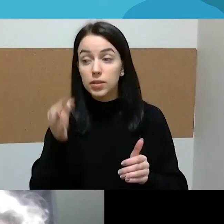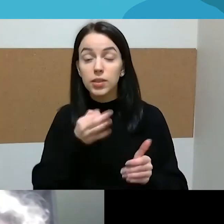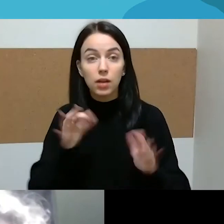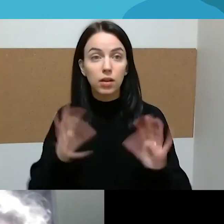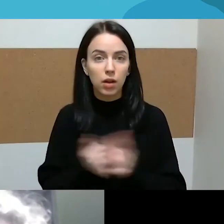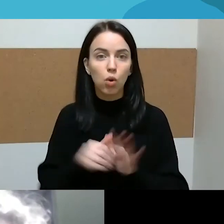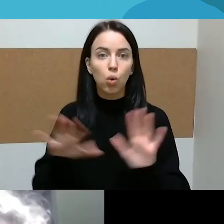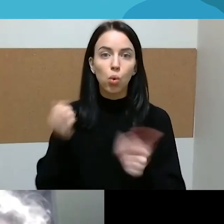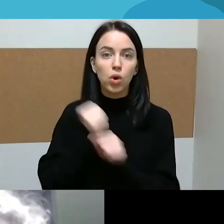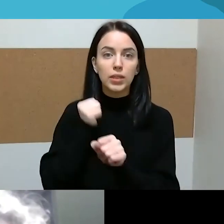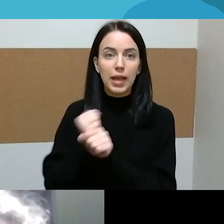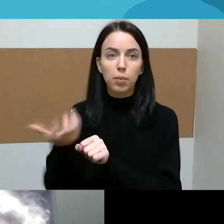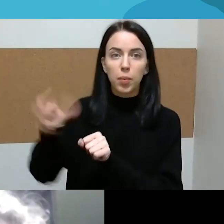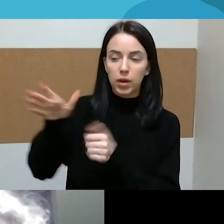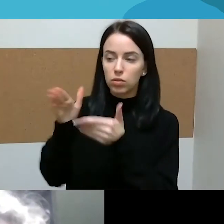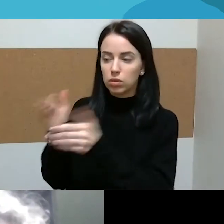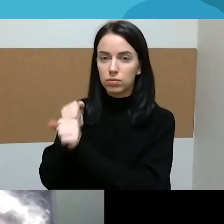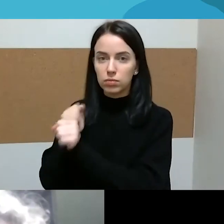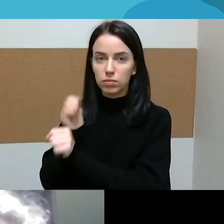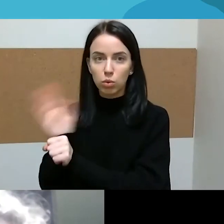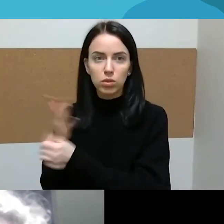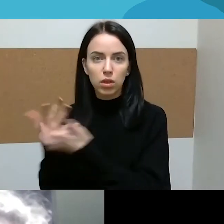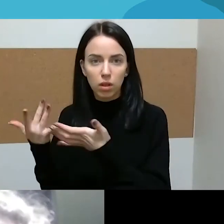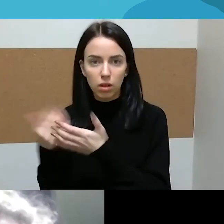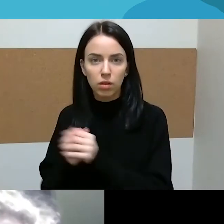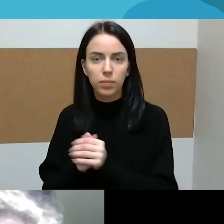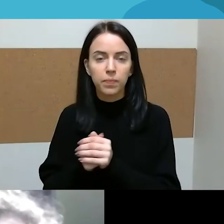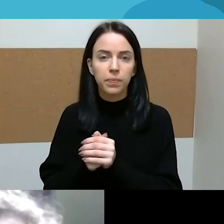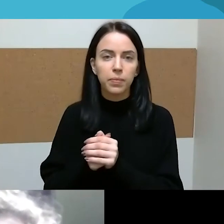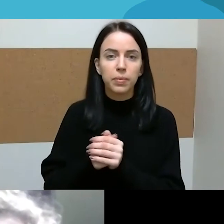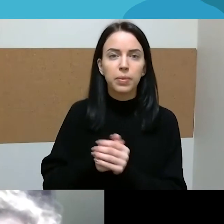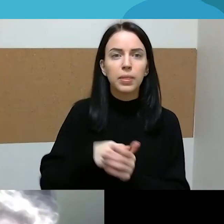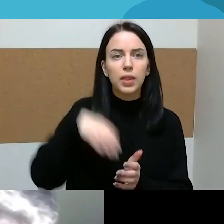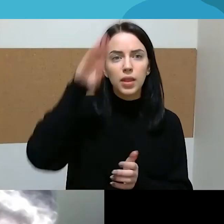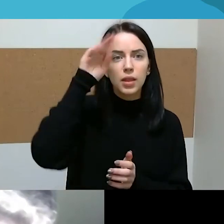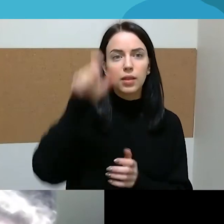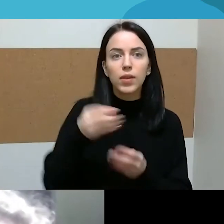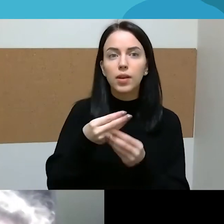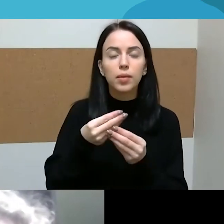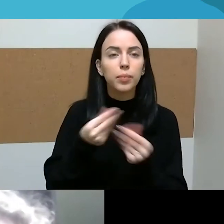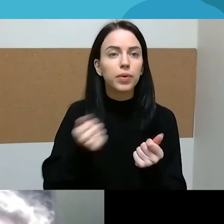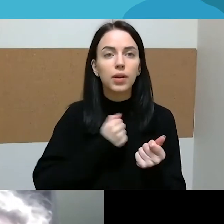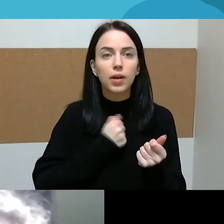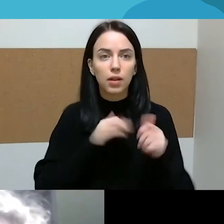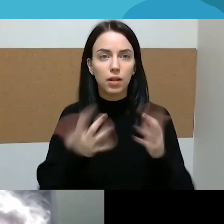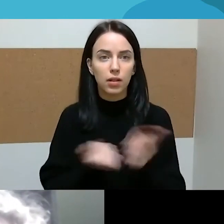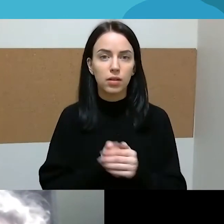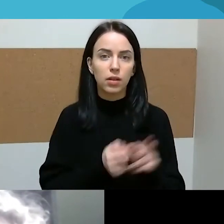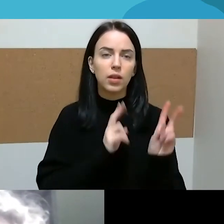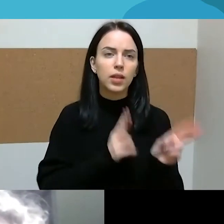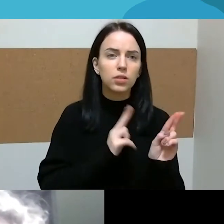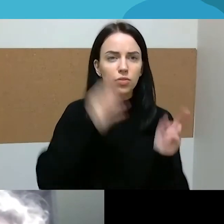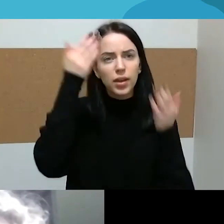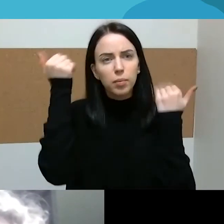neteks tokių visokių hedonistinių dalykų, tai laisvą laikio, žvejybos, gamtos, filmų ir visų kitų dalykų.